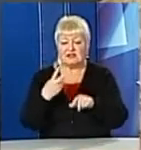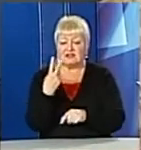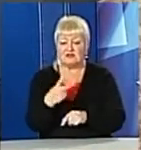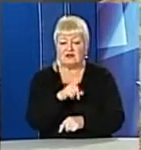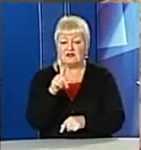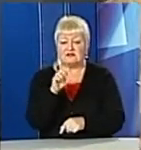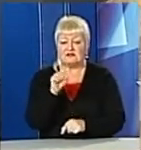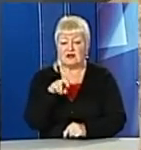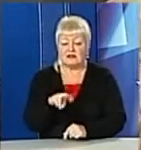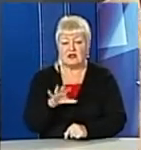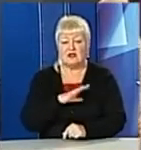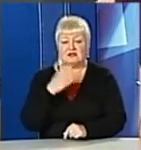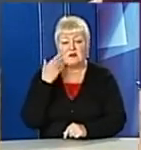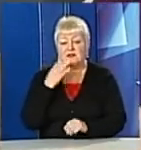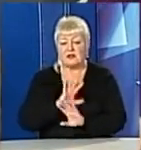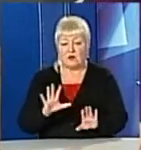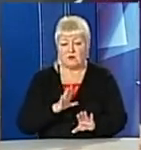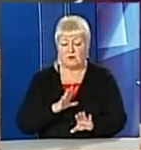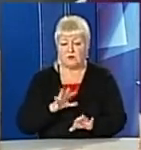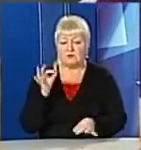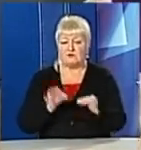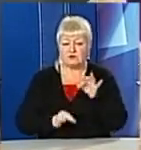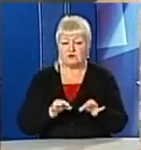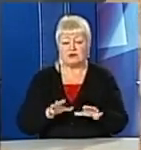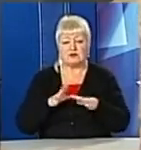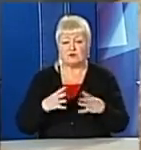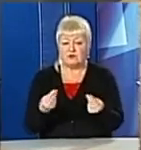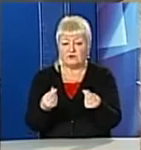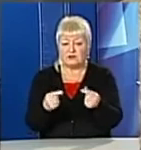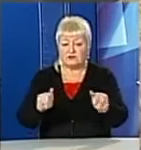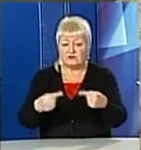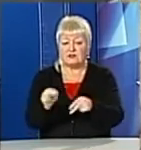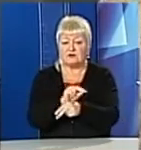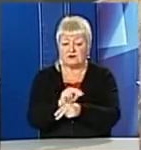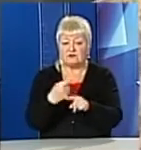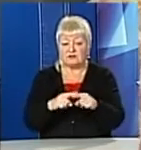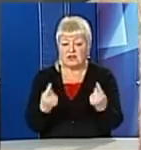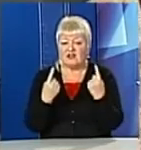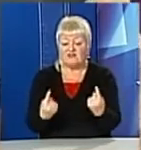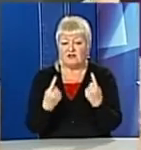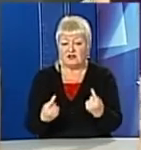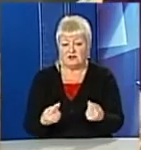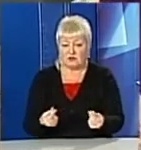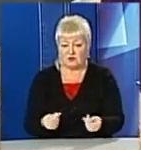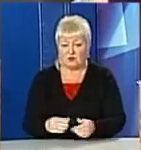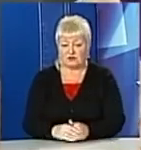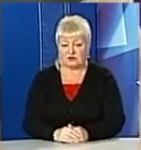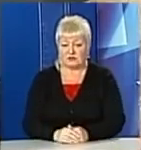нам не так було просто тоді, ми не мали фінансування відреставрувати, тому що це є величезні, великі кошти.